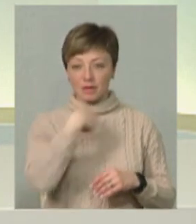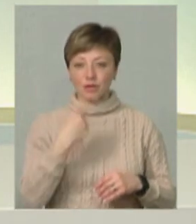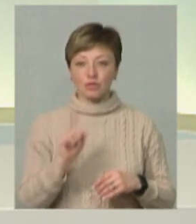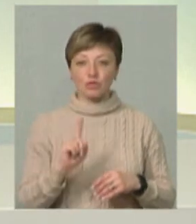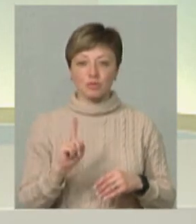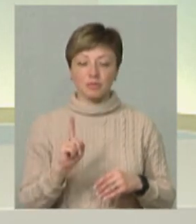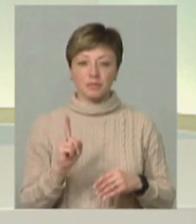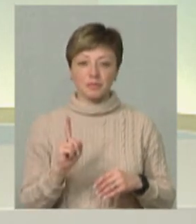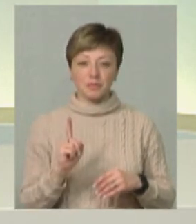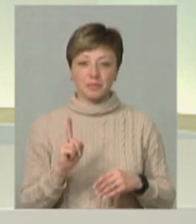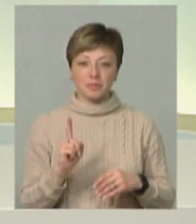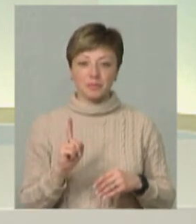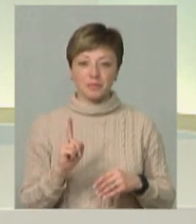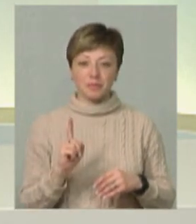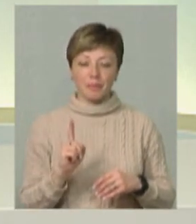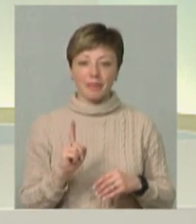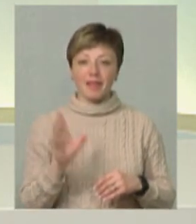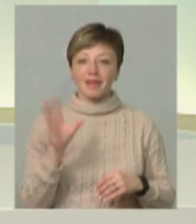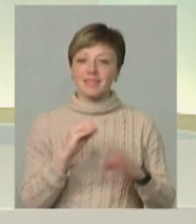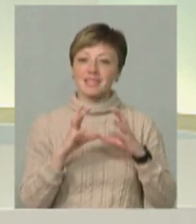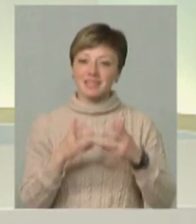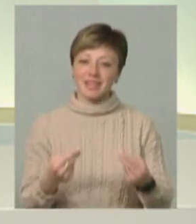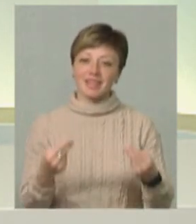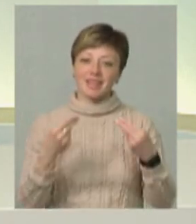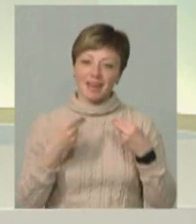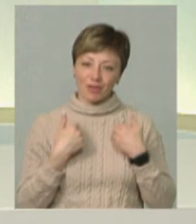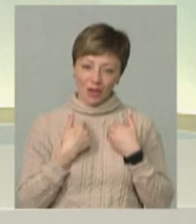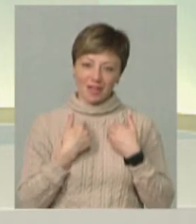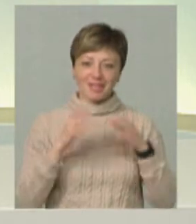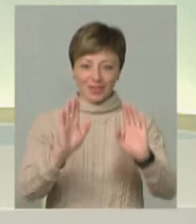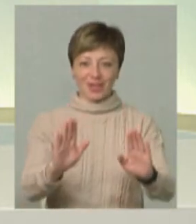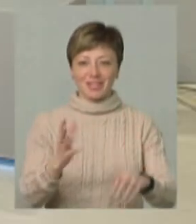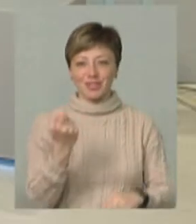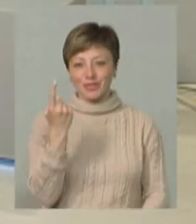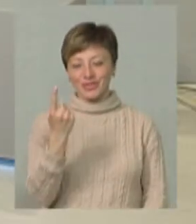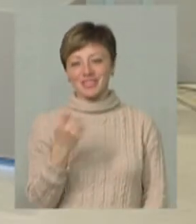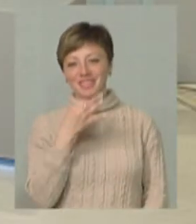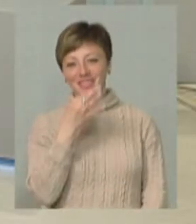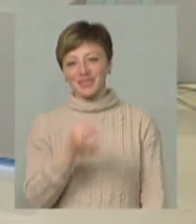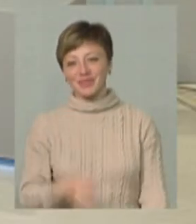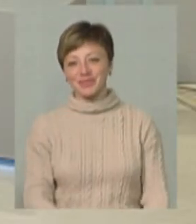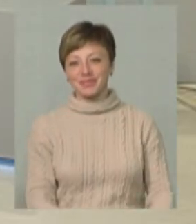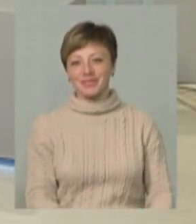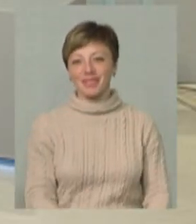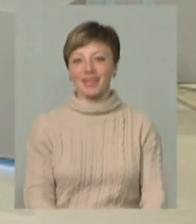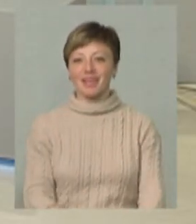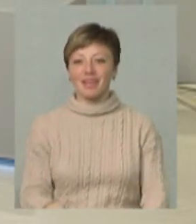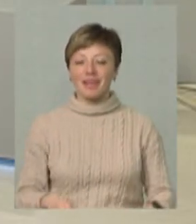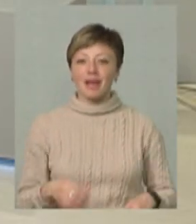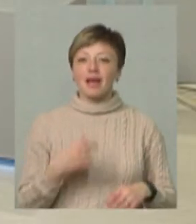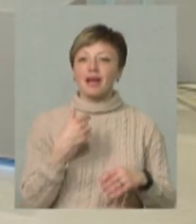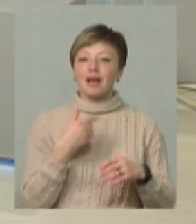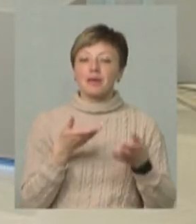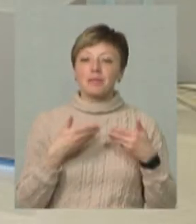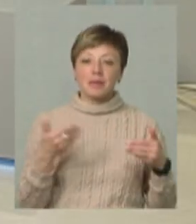весь світ їхав до нас. А до речі, скажу вам ще одну таку річ. Ми,